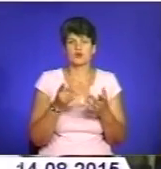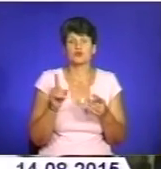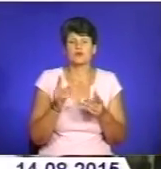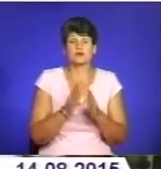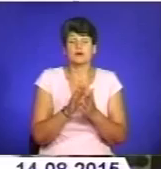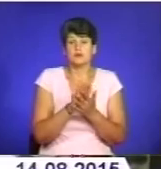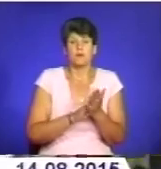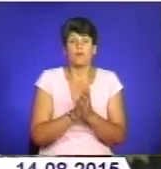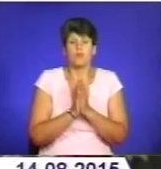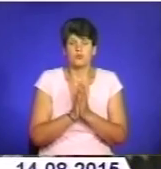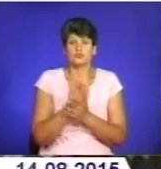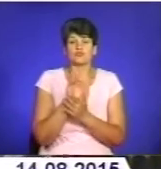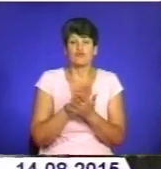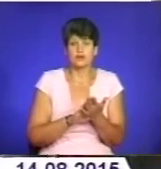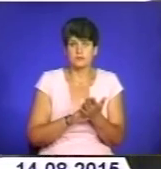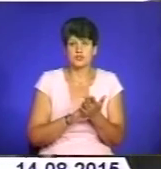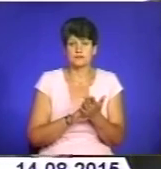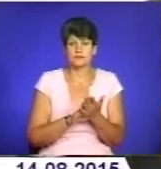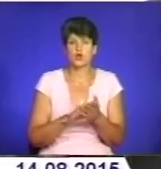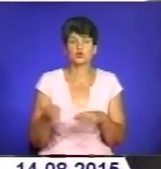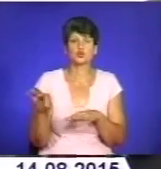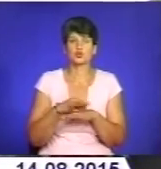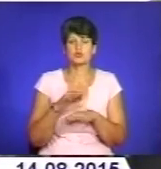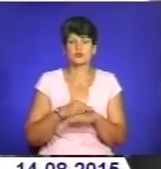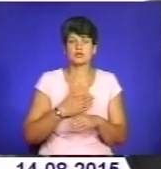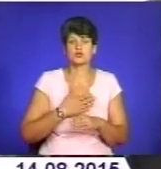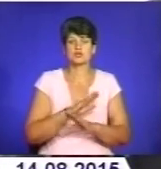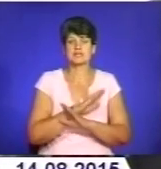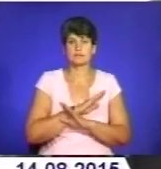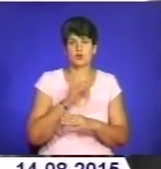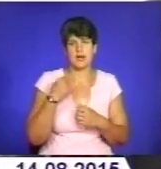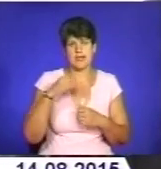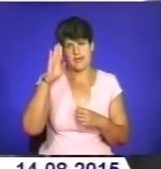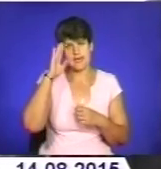прошу пробачення перед дружиною нашого загибового героя.